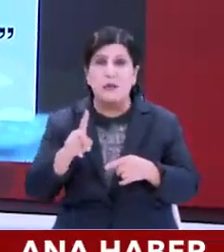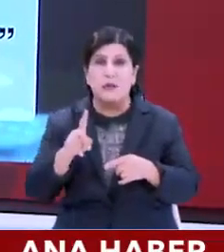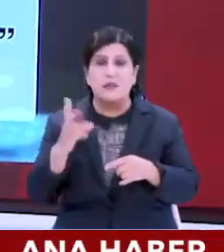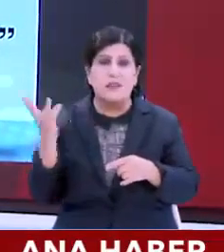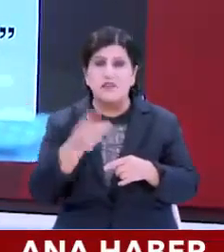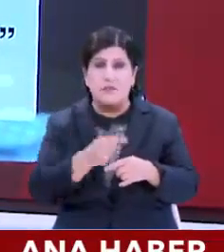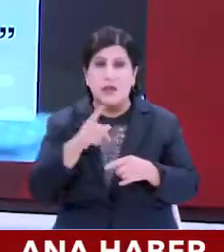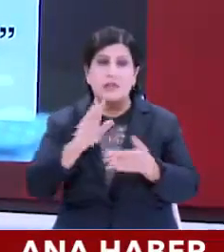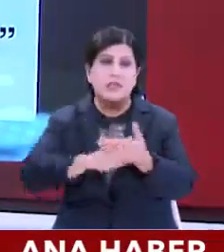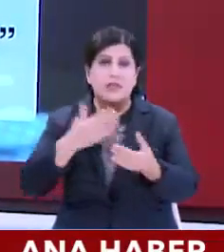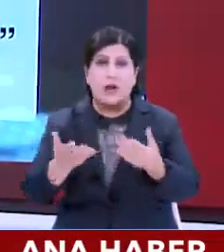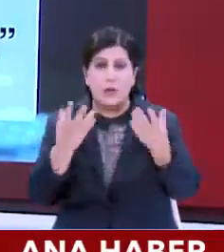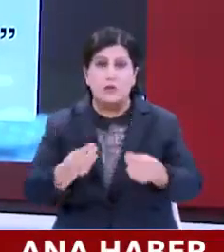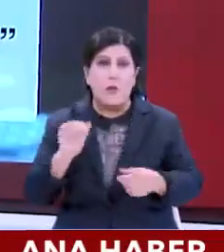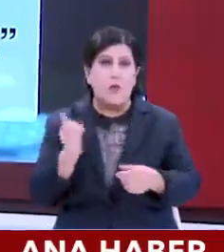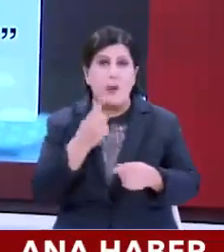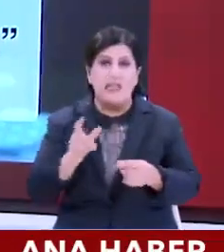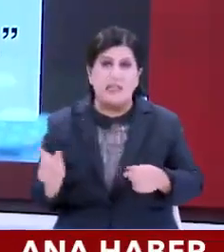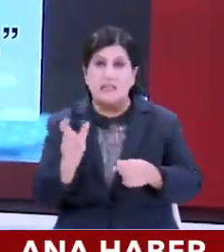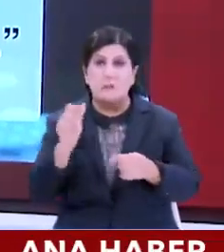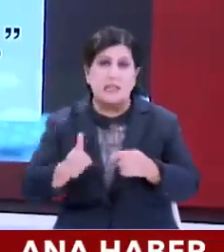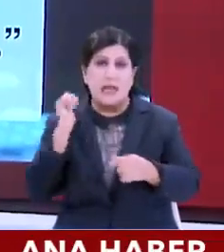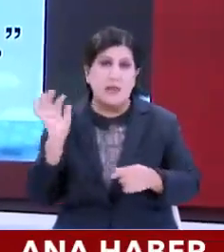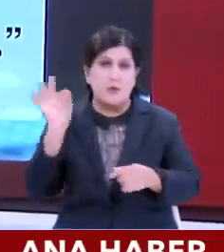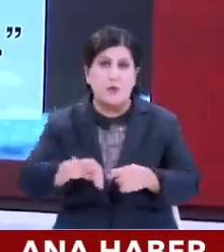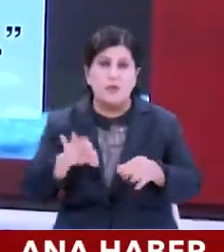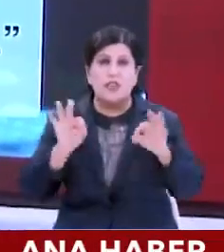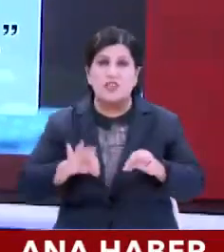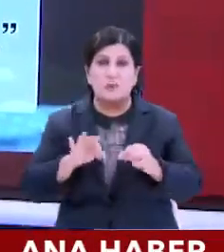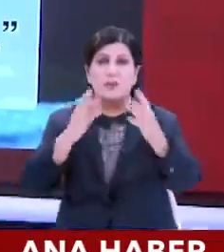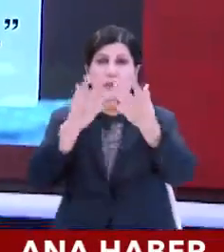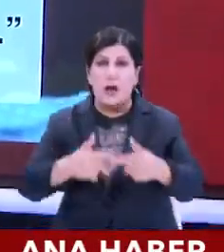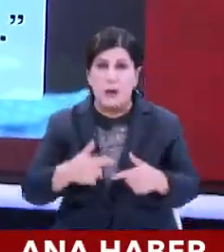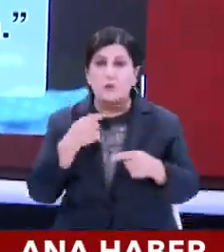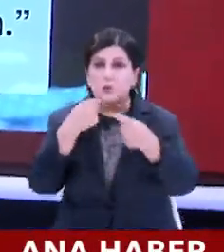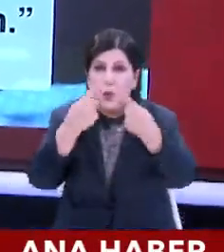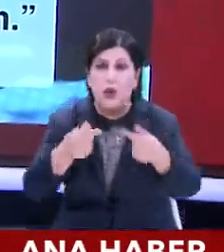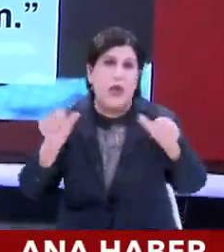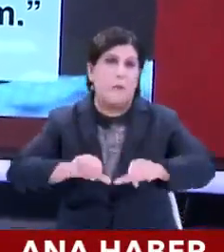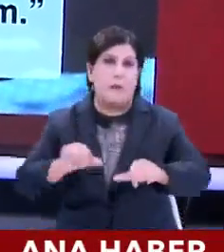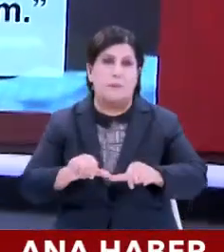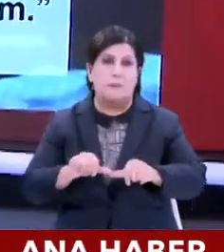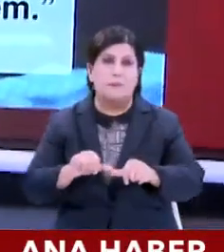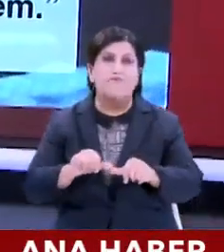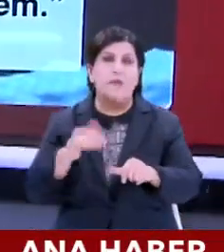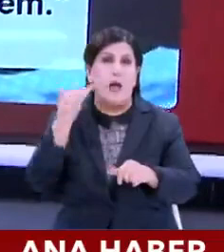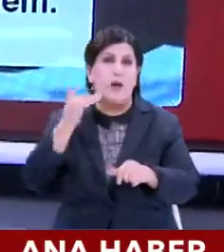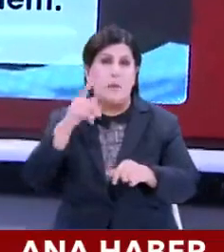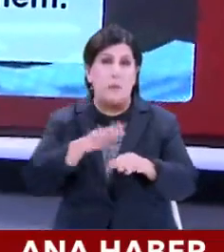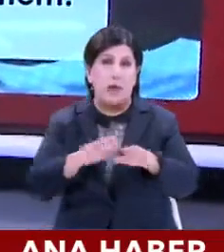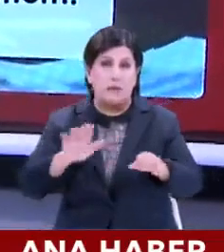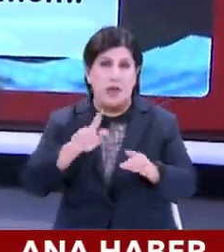istifa oldu. Önemli bir kısmı geri döndü. Şimdi rakam söyleyemem. Evet, Sayın Akşener o masayı